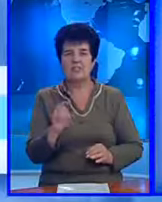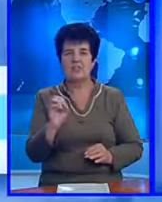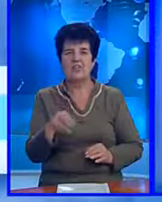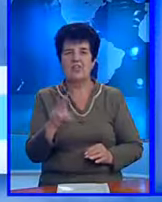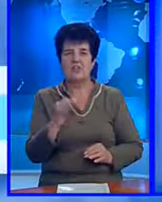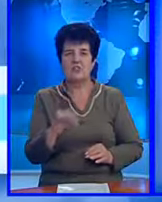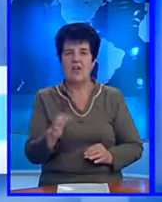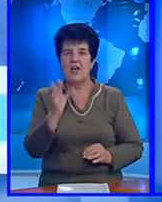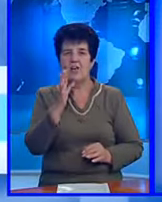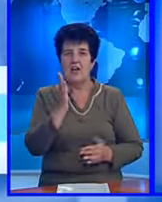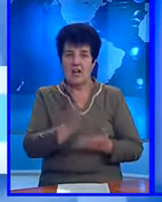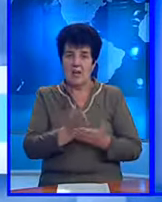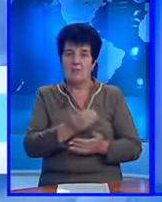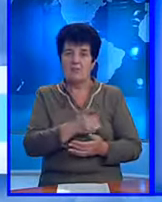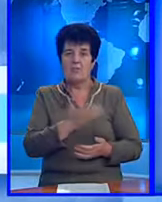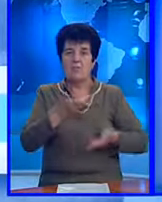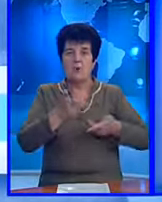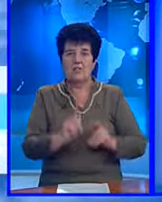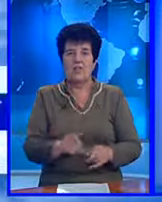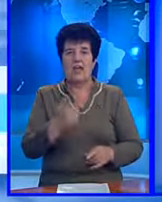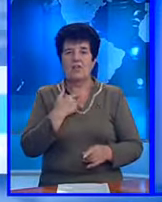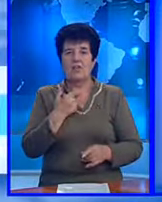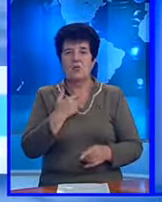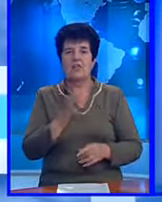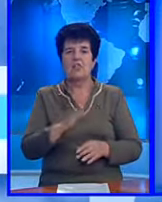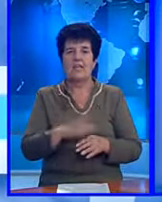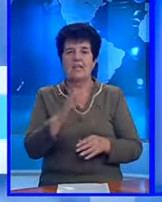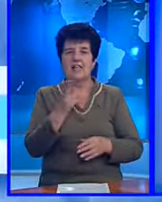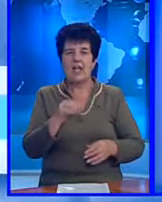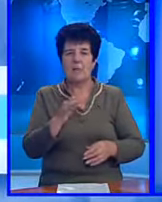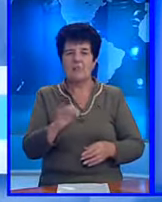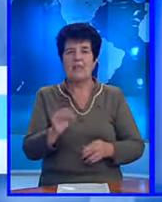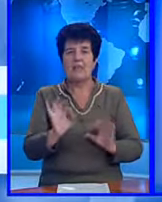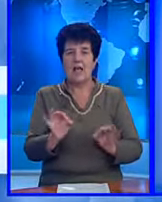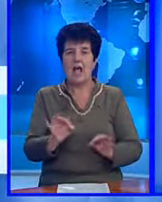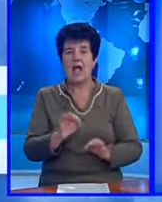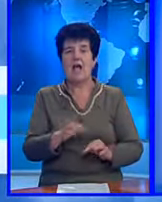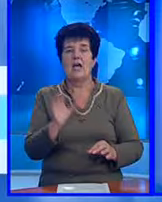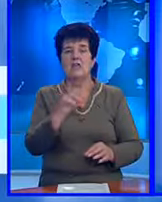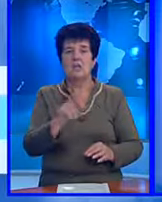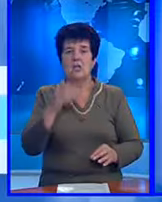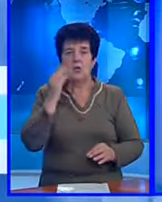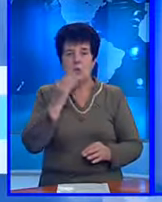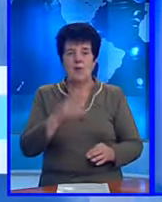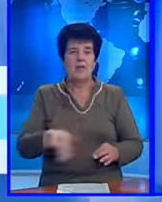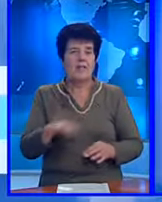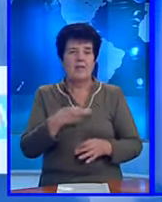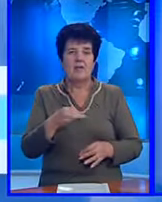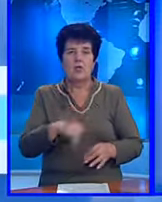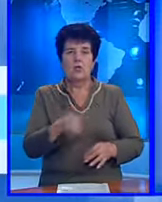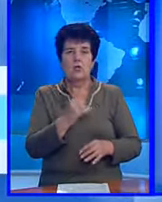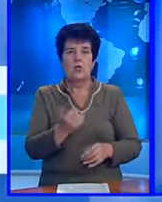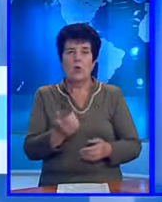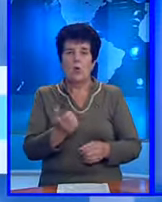Vrem să fim adevărata voce de dreapta a cetățenilor români, indiferent unde locuiesc aceștia. Este